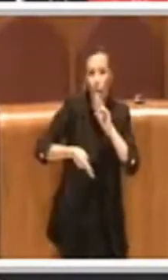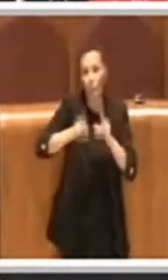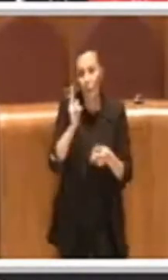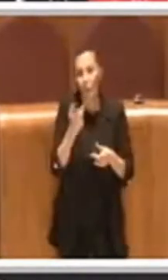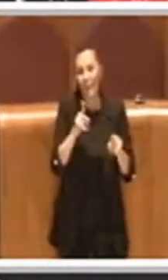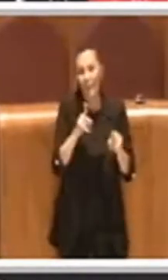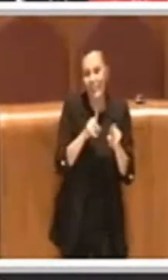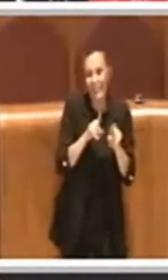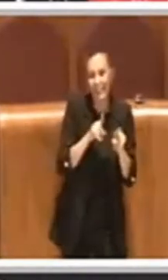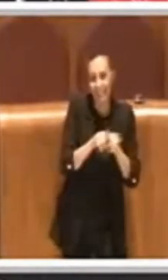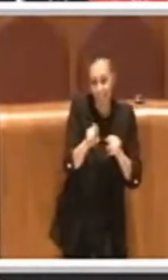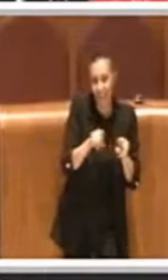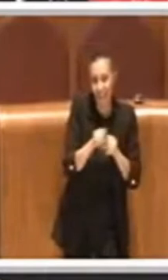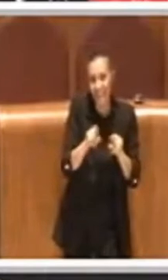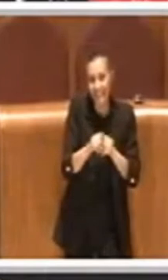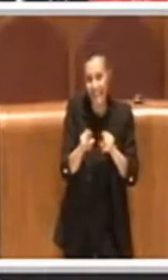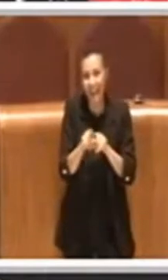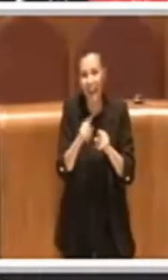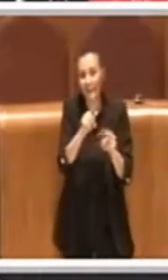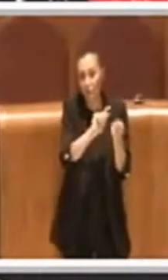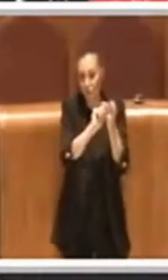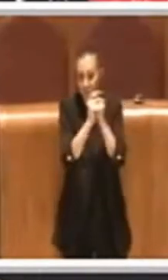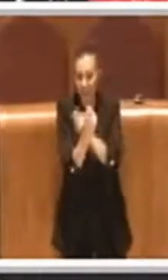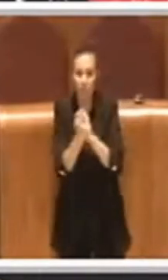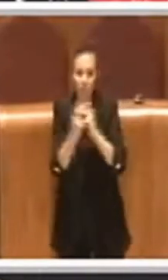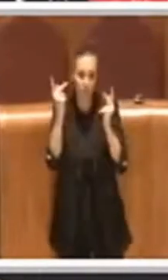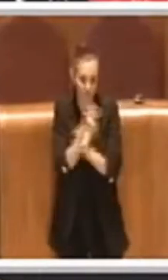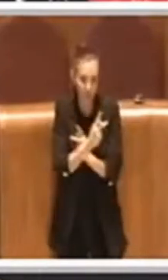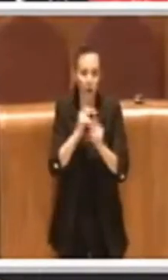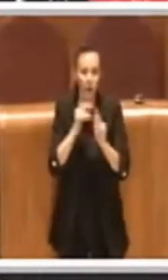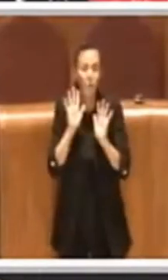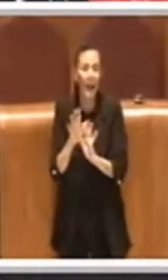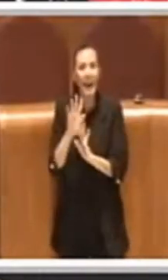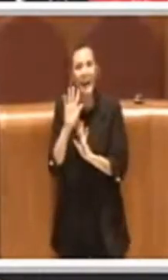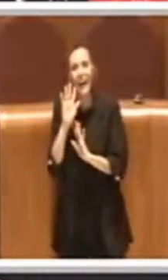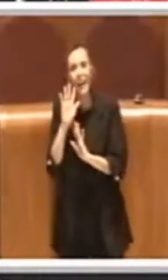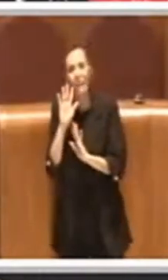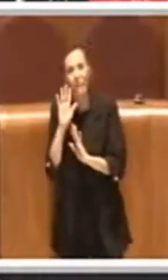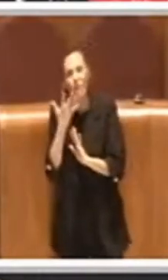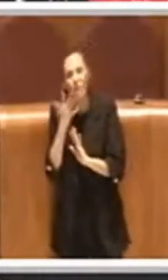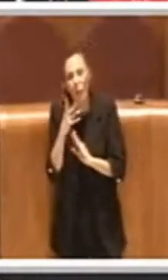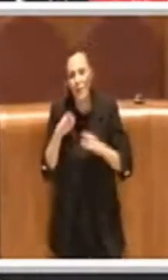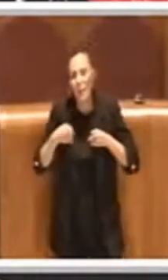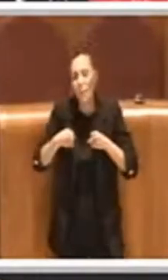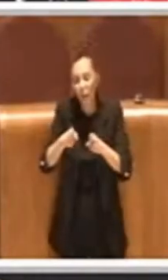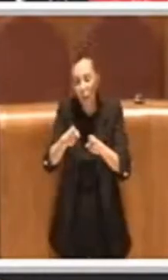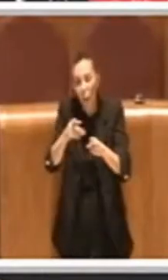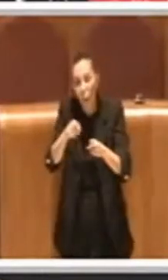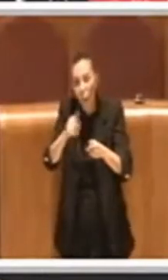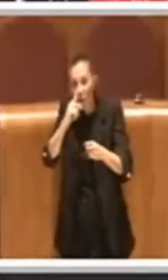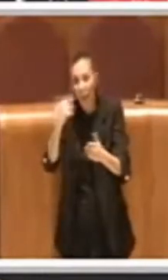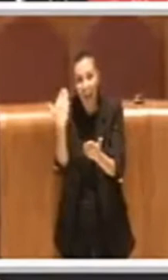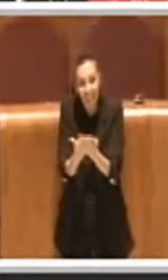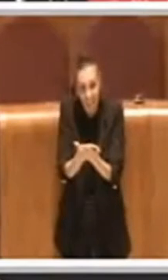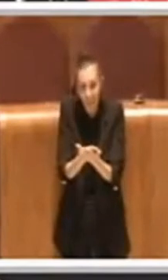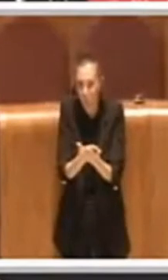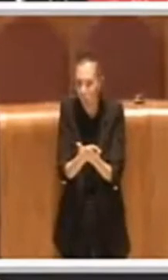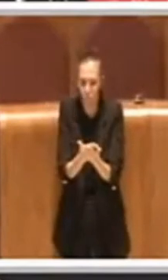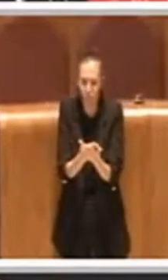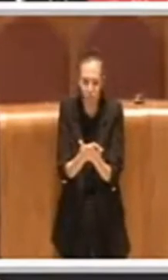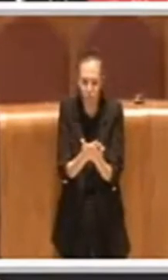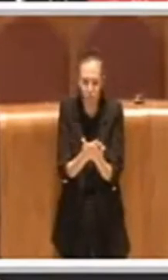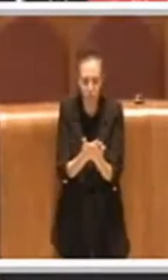differenziata se fossero trasformati. Però forse non è esattamente questo il percorso migliore. Io vorrei ricordare anche